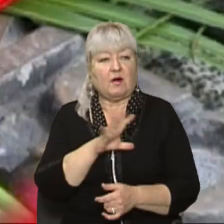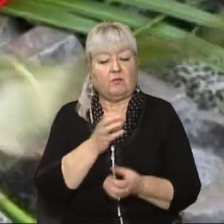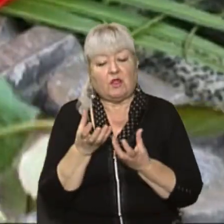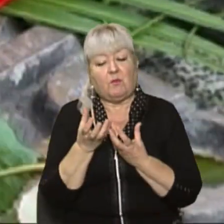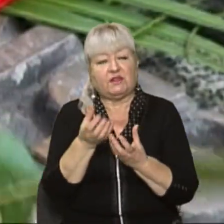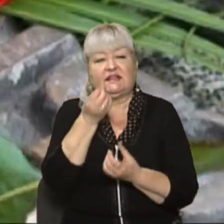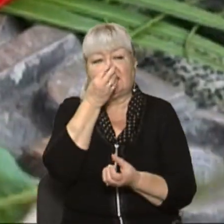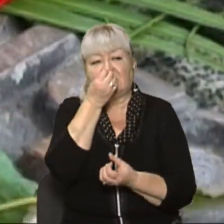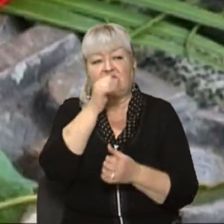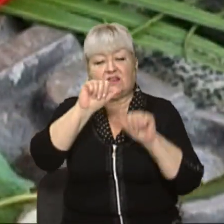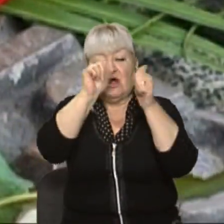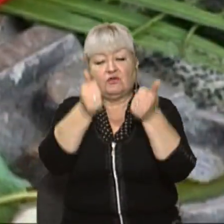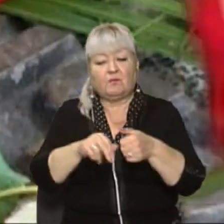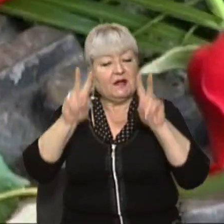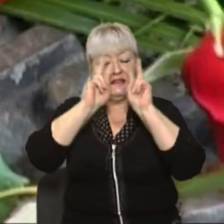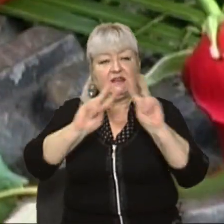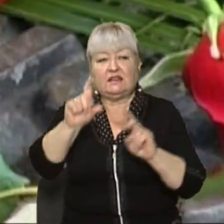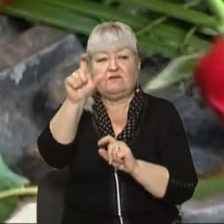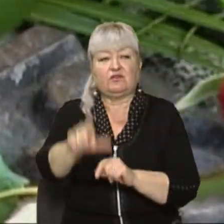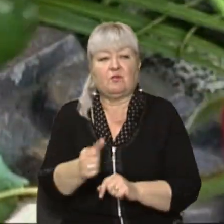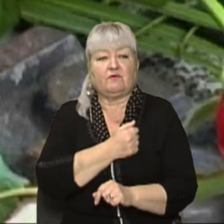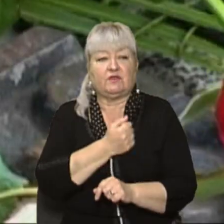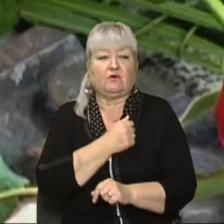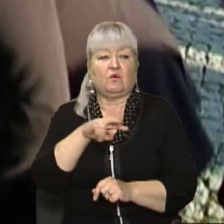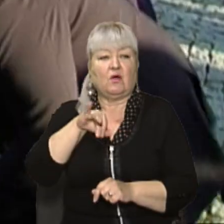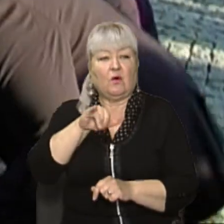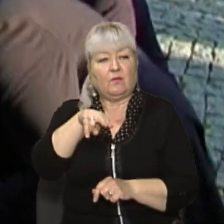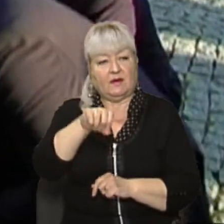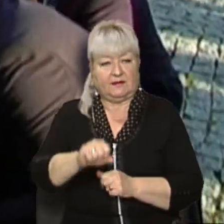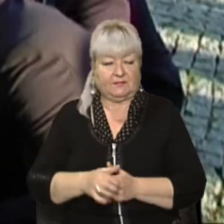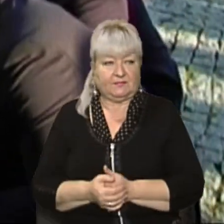квітів до пам'ятника невідомому вояку Української повстанської армії.